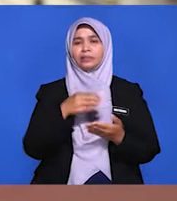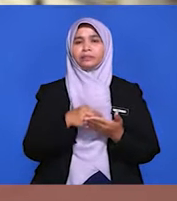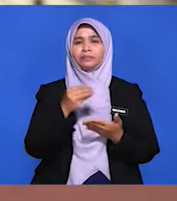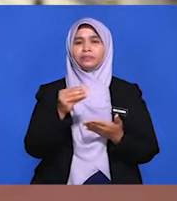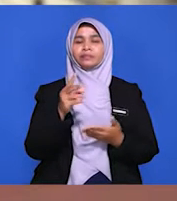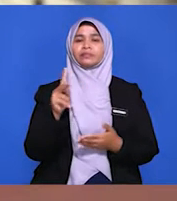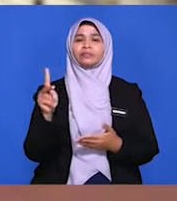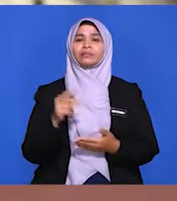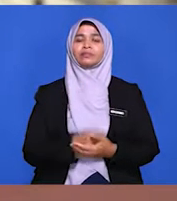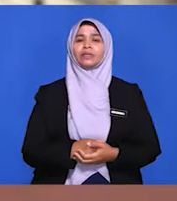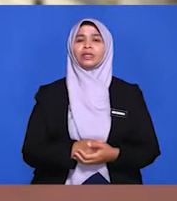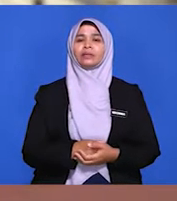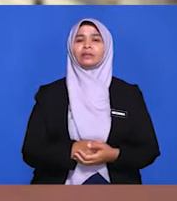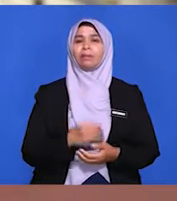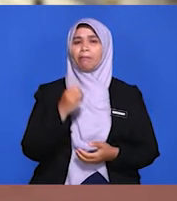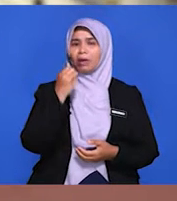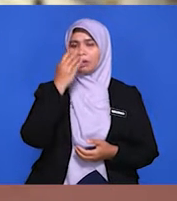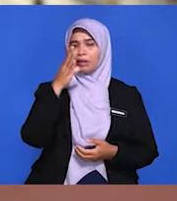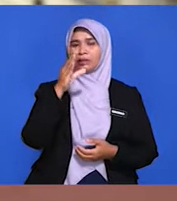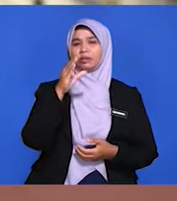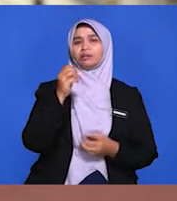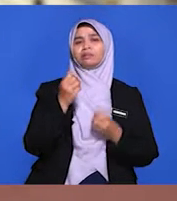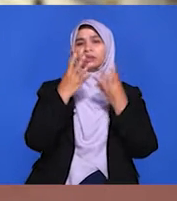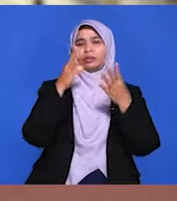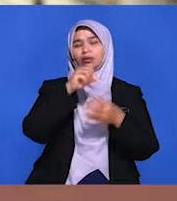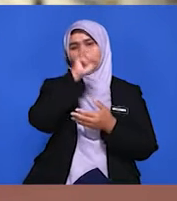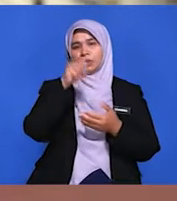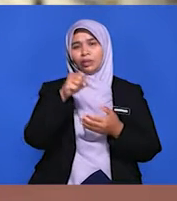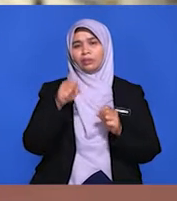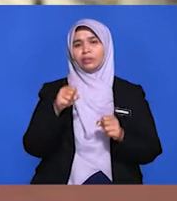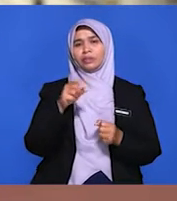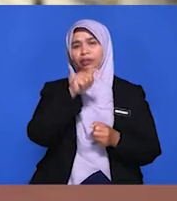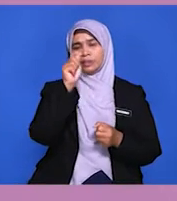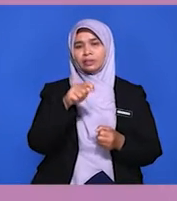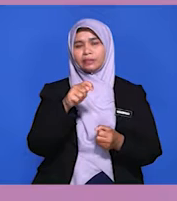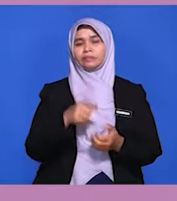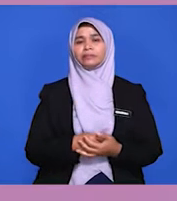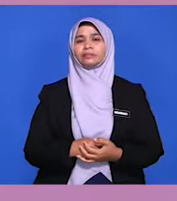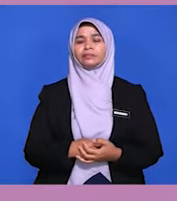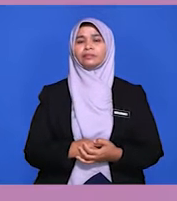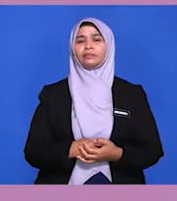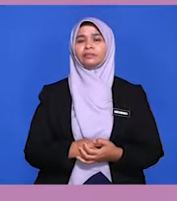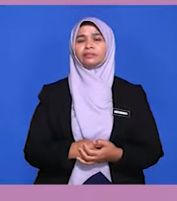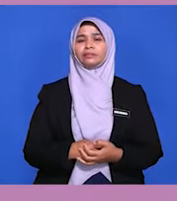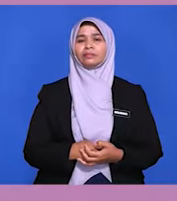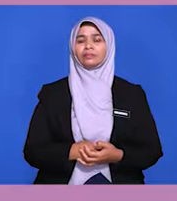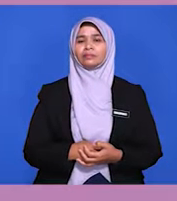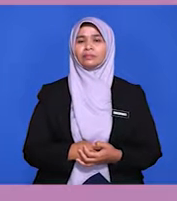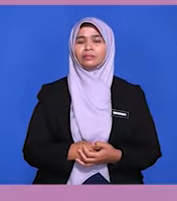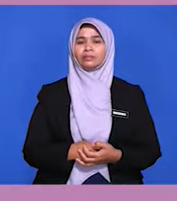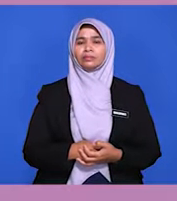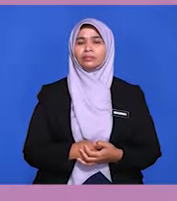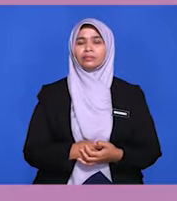Pelajar-pelajar, banyak soalan boleh ditanya daripada tajuk ini. Sama ada dalam bentuk aneka pilihan maupun